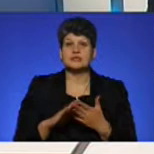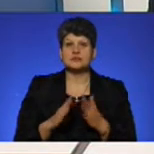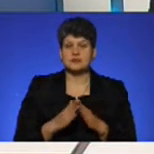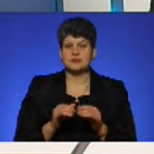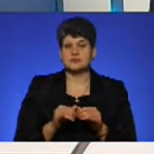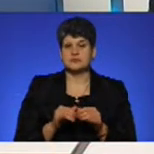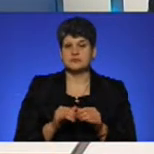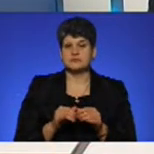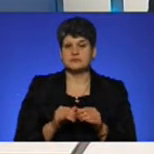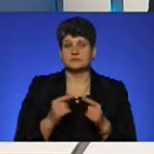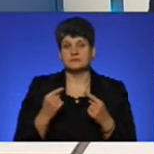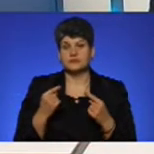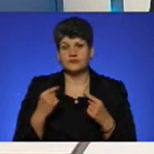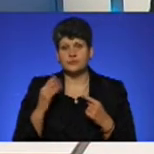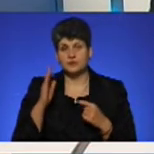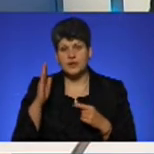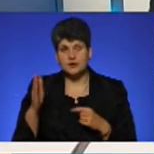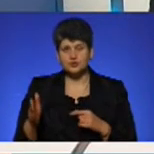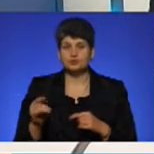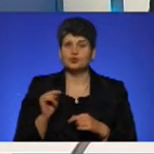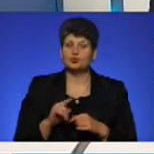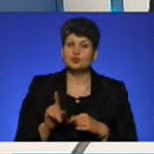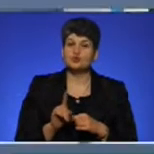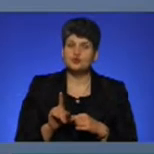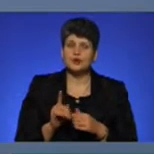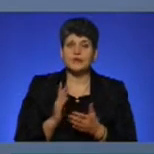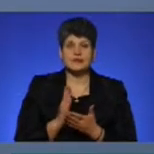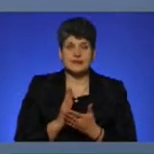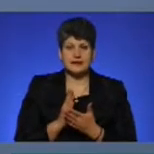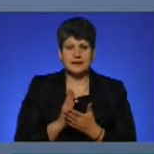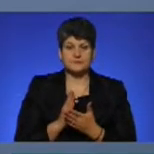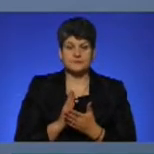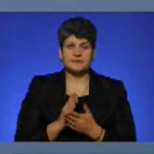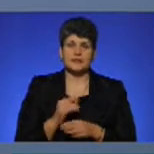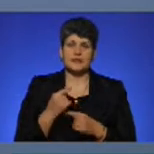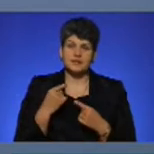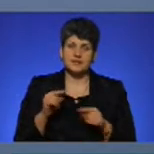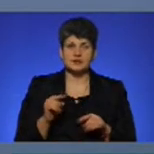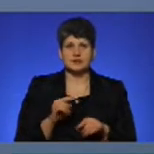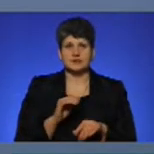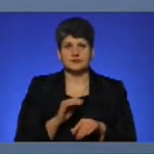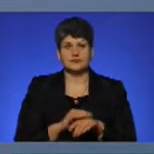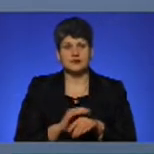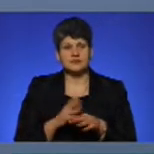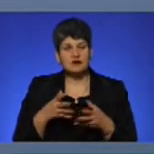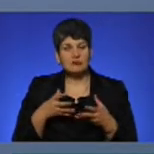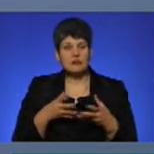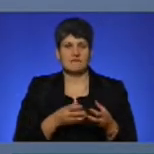подальшому. Тому що є зовнішні фактори, які впливають на,